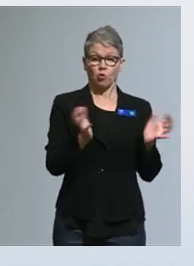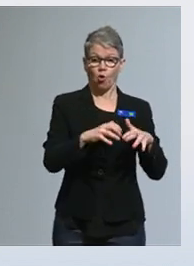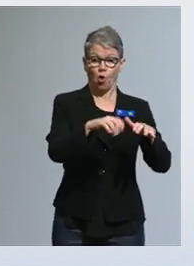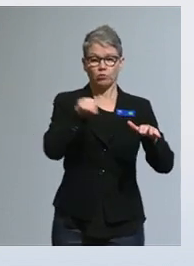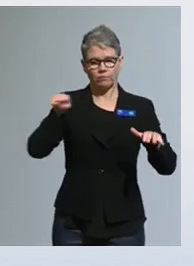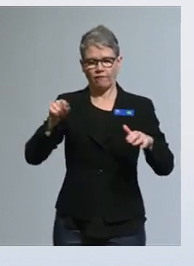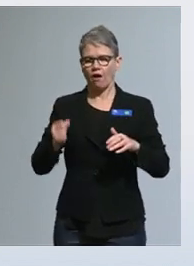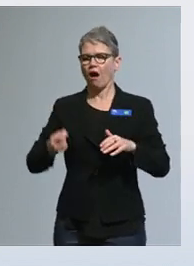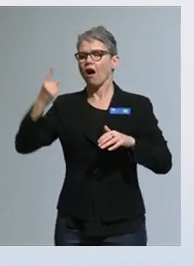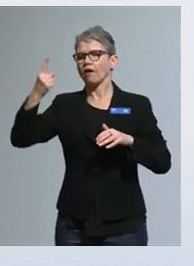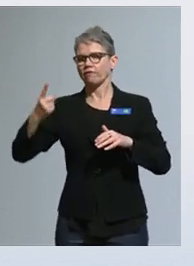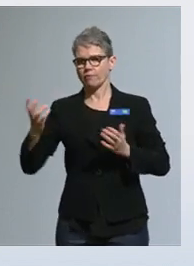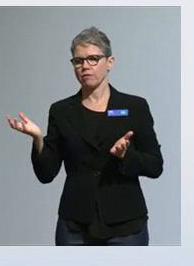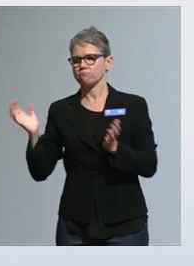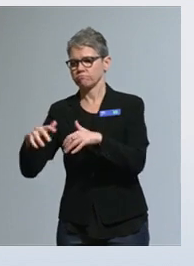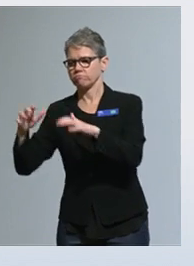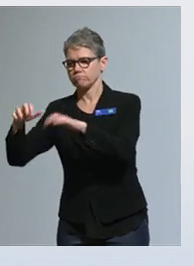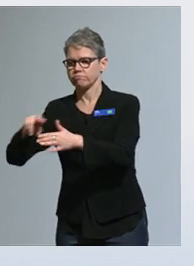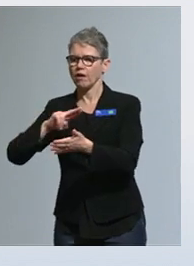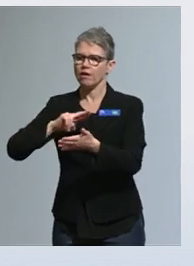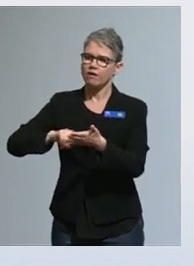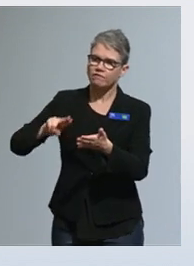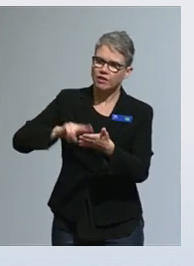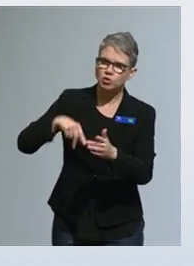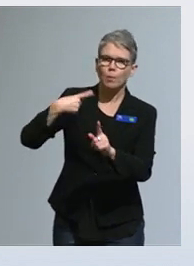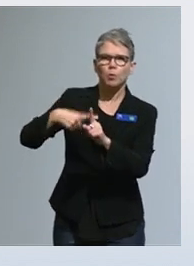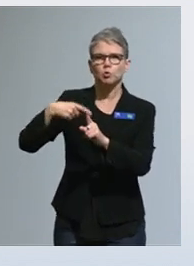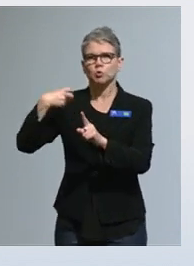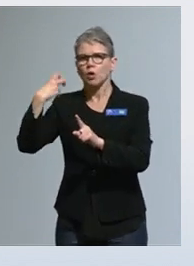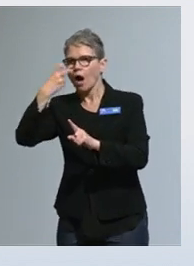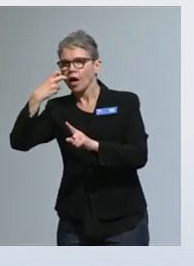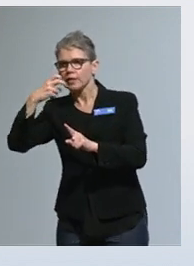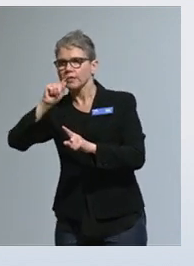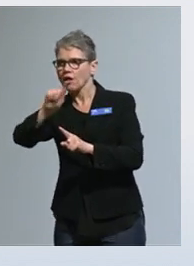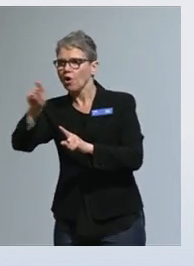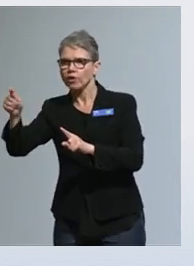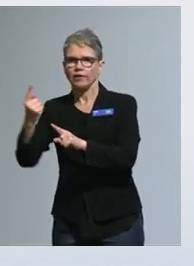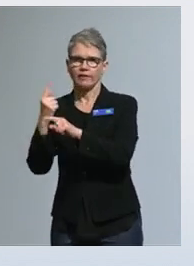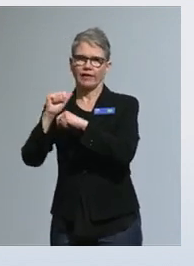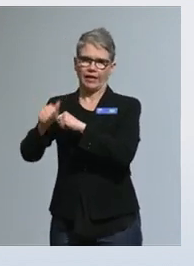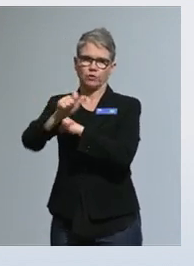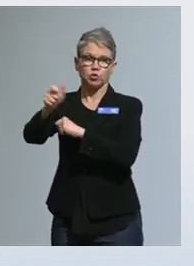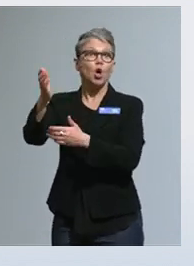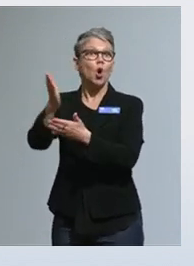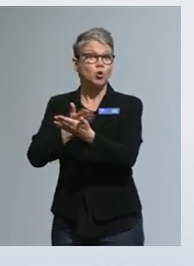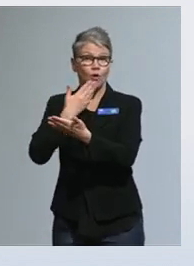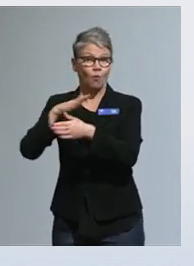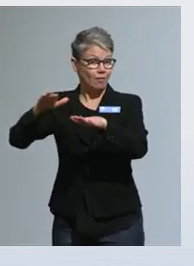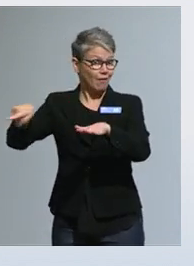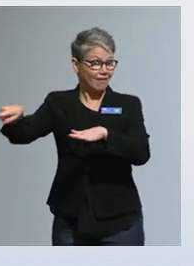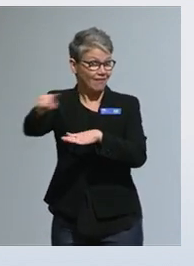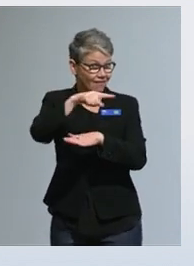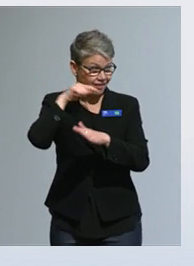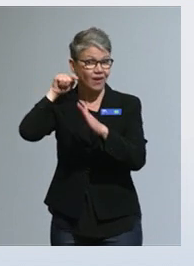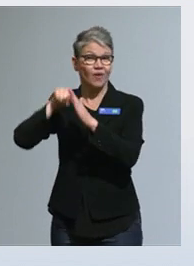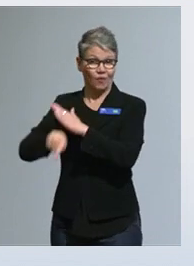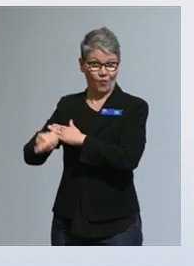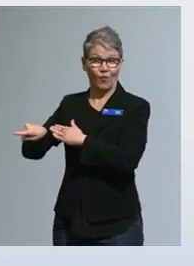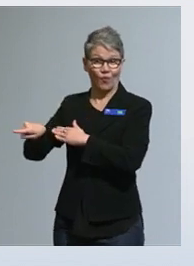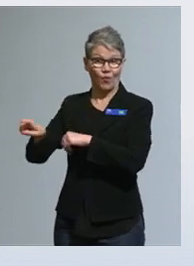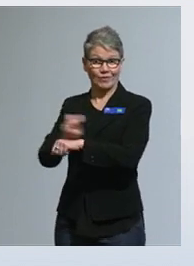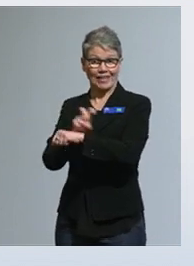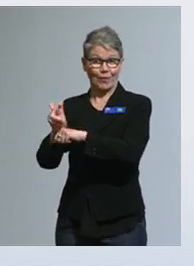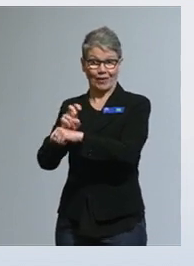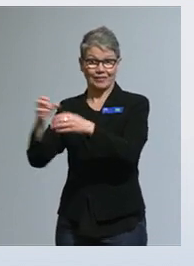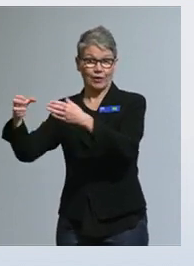mutta siellä on sekä virastojen että hakijoiden edustajia. Osa tässäkin salissa olevista henkilöistä kuuluu siihen. Mutta toki meillä